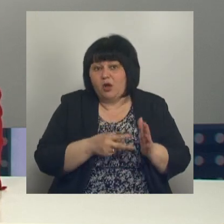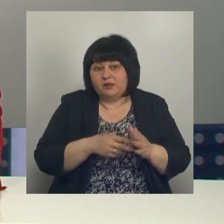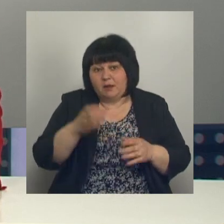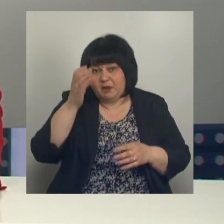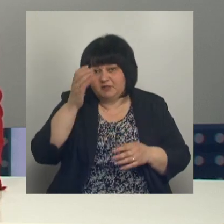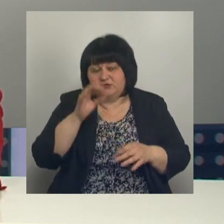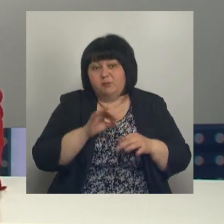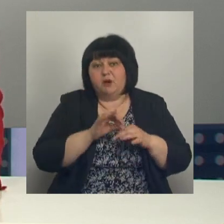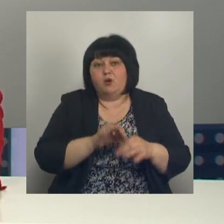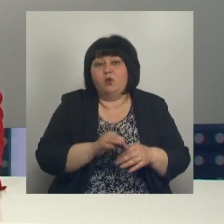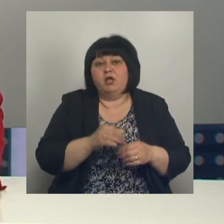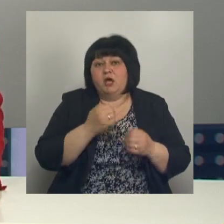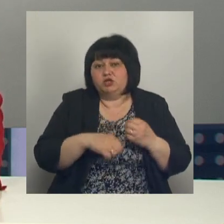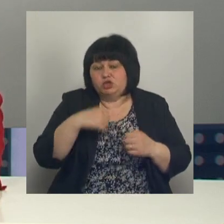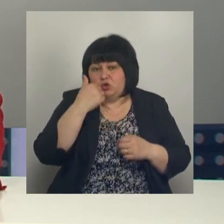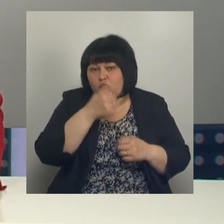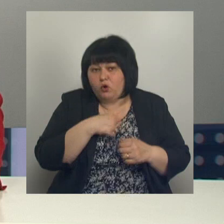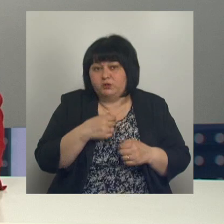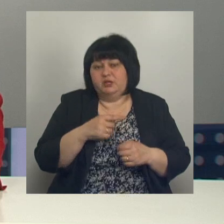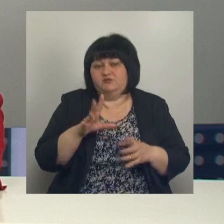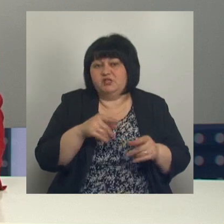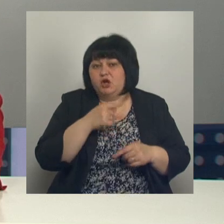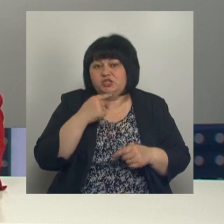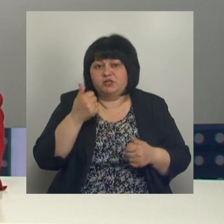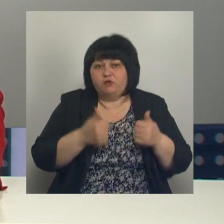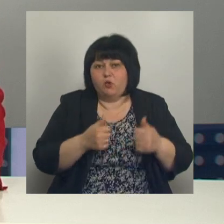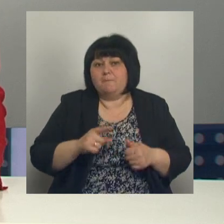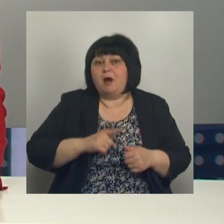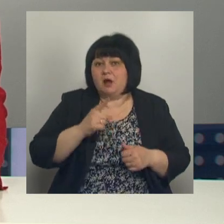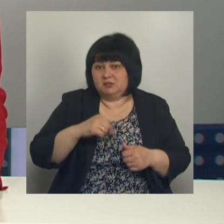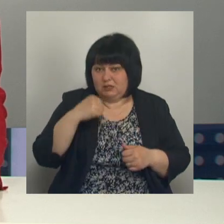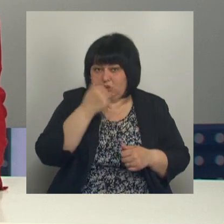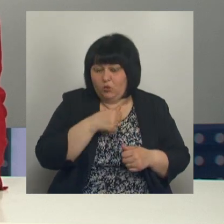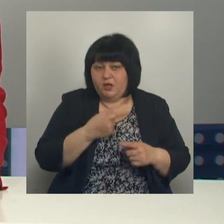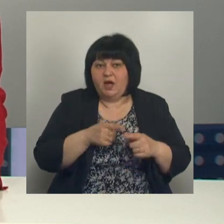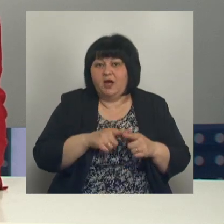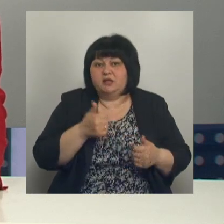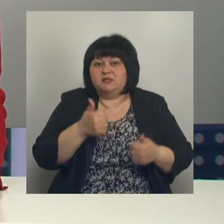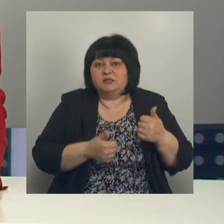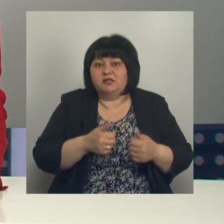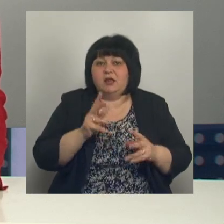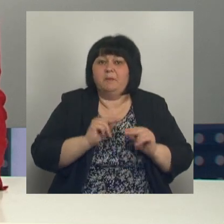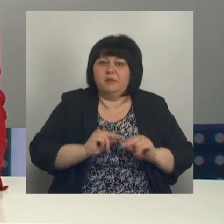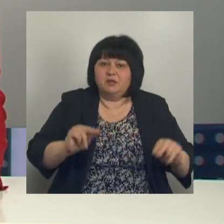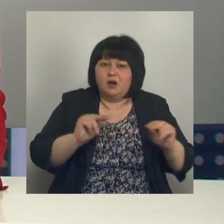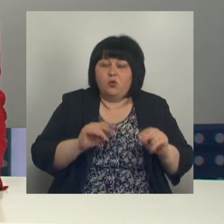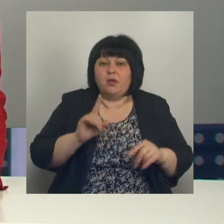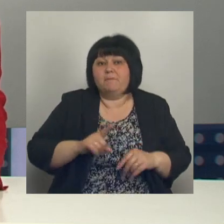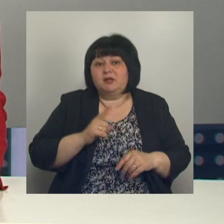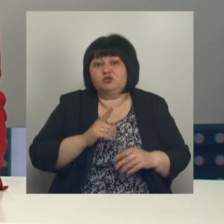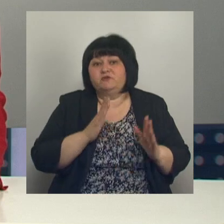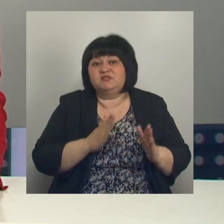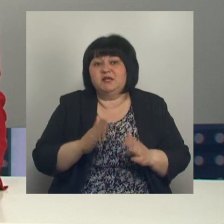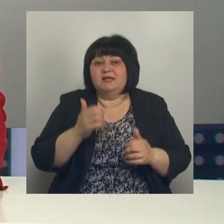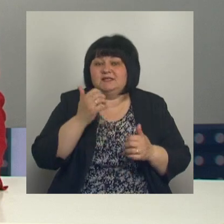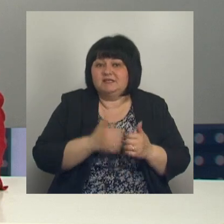проходит ежегодный региональный этап Всероссийского конкурса «Мастер года». Это состязание для педагогов и мастеров системы